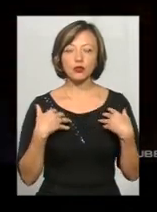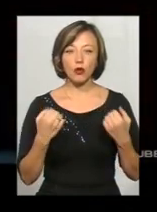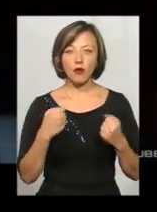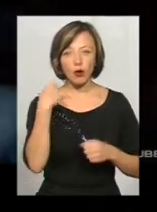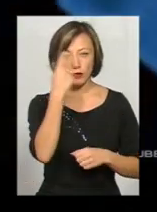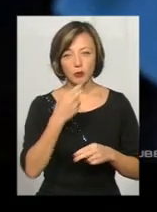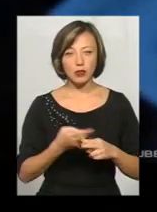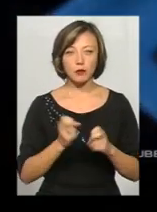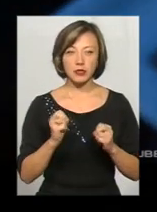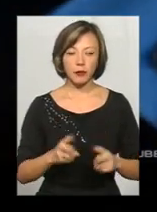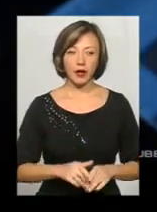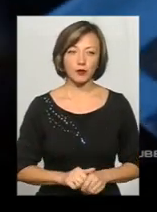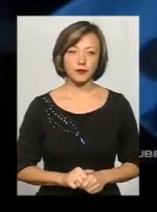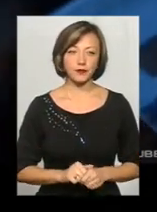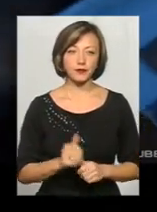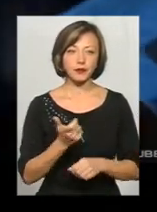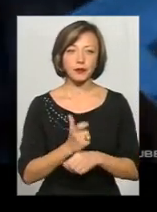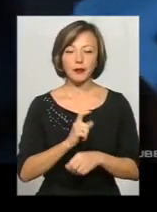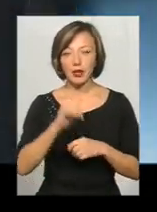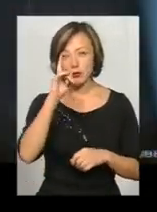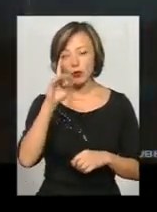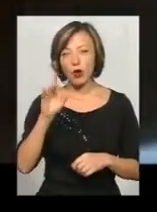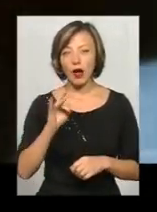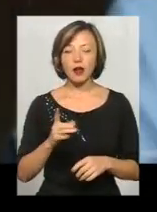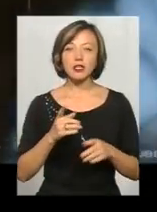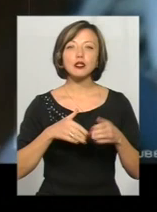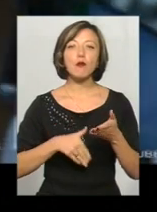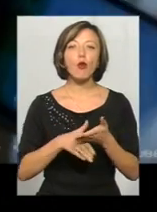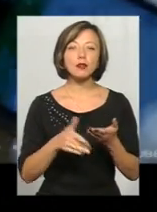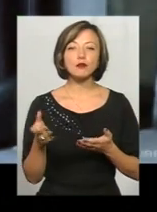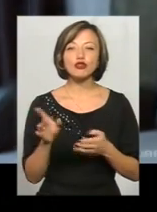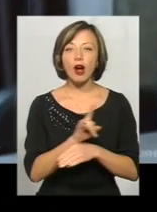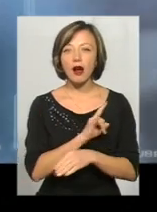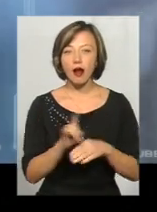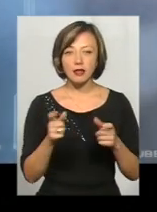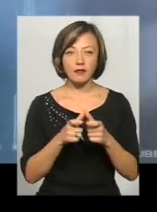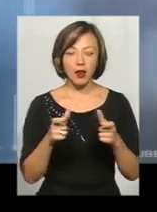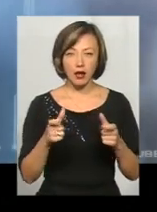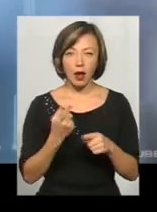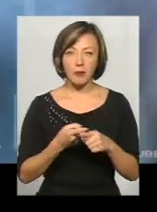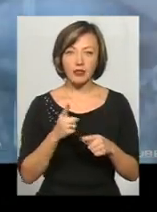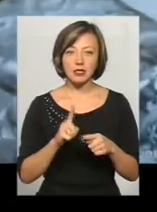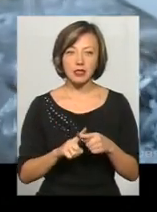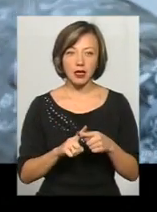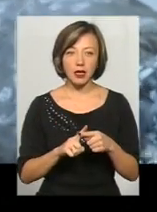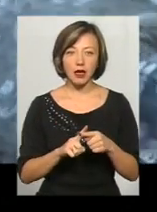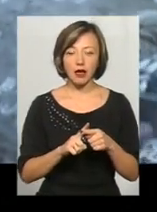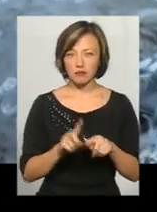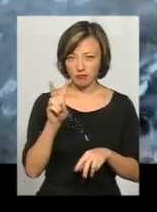особисту безпеку. Найбільш популярний та найвідоміший спосіб шахрайств з картками – це вішинг.